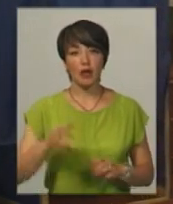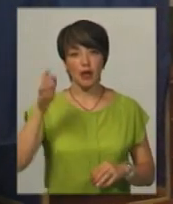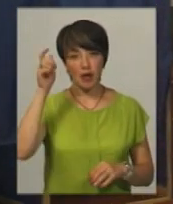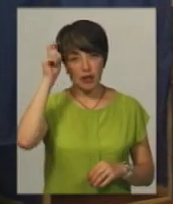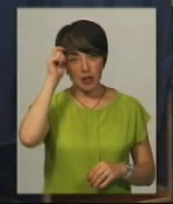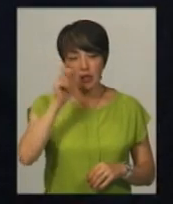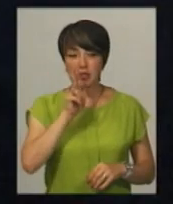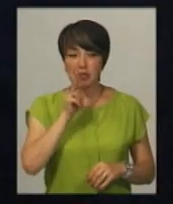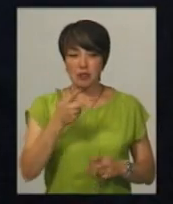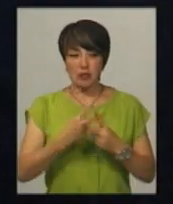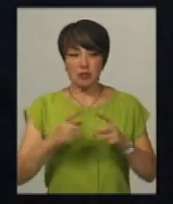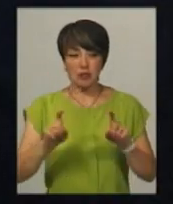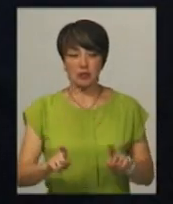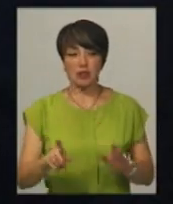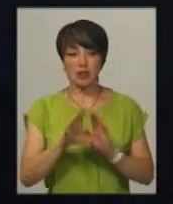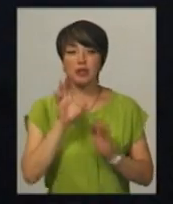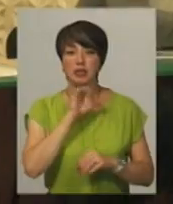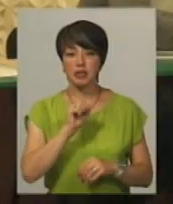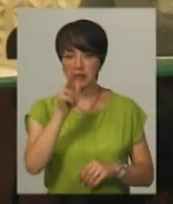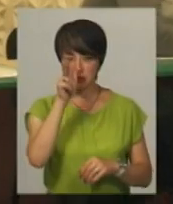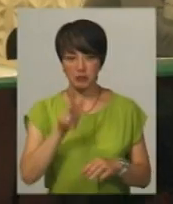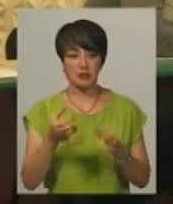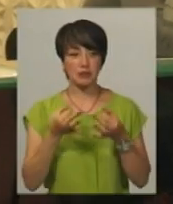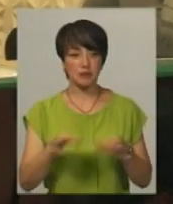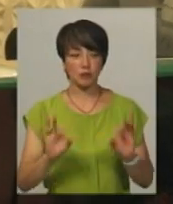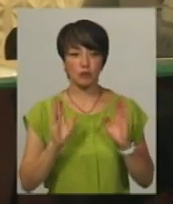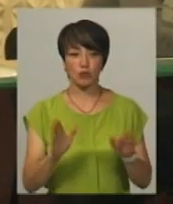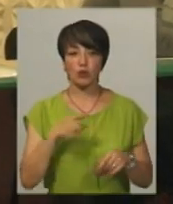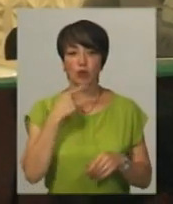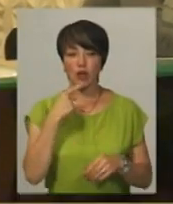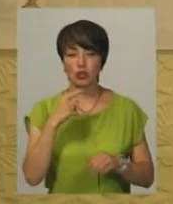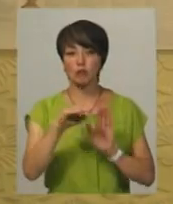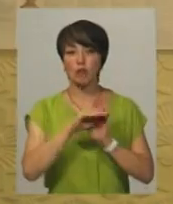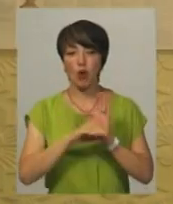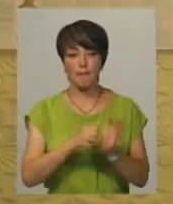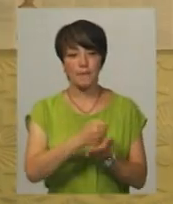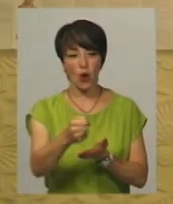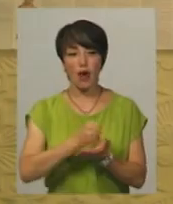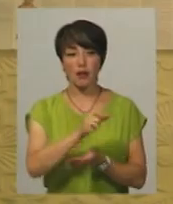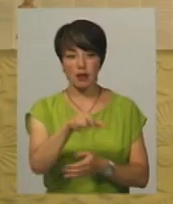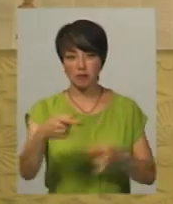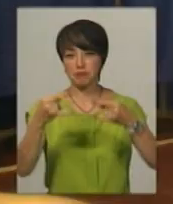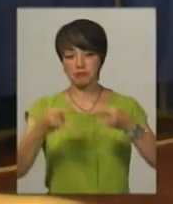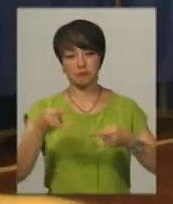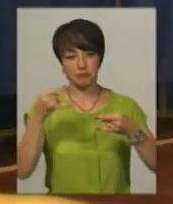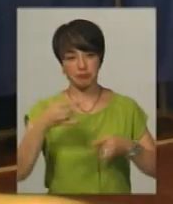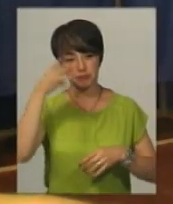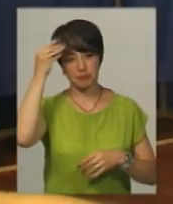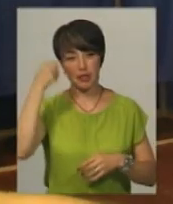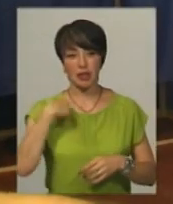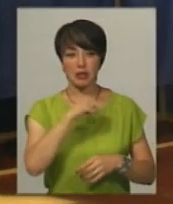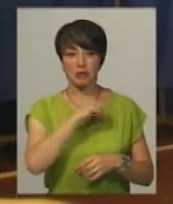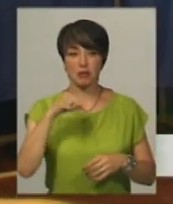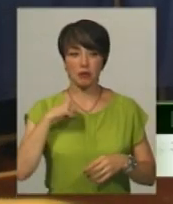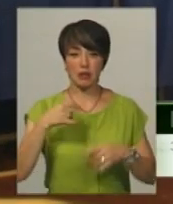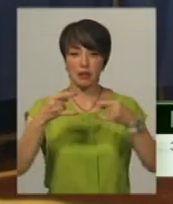трилічний термін покарання за крадіжку. Через три місяці звільняється. Каже, із програмою кандидатів ознайомився по телебаченню. Я самостійно в